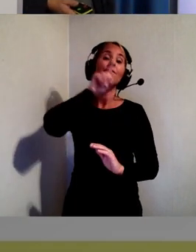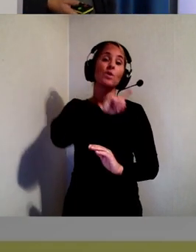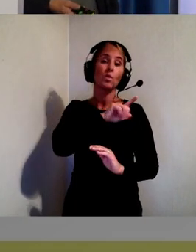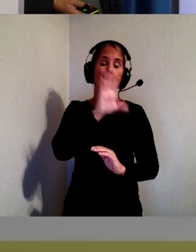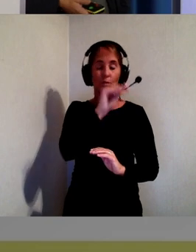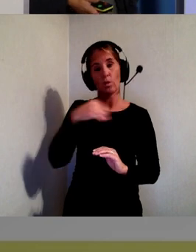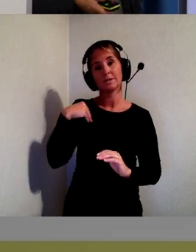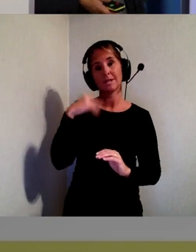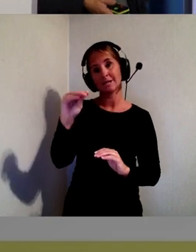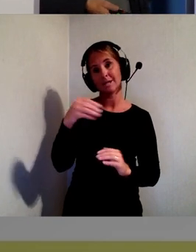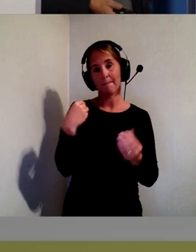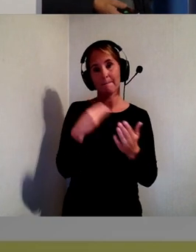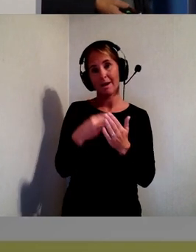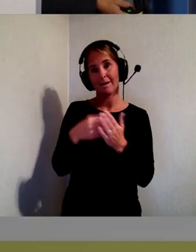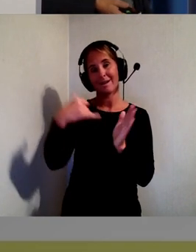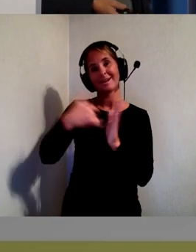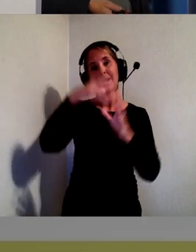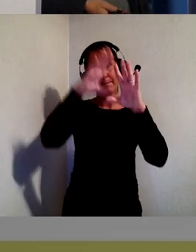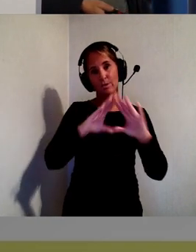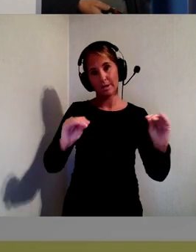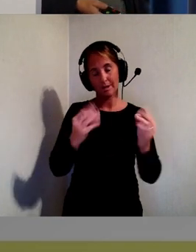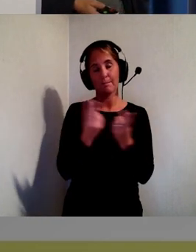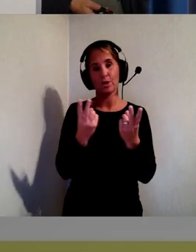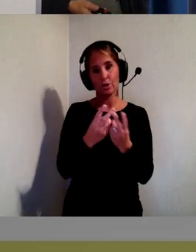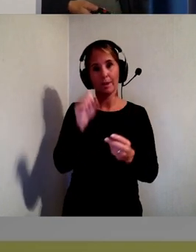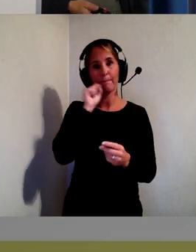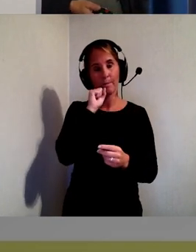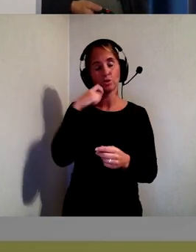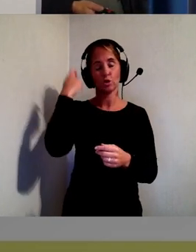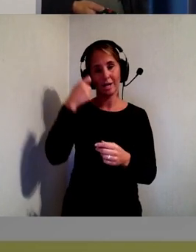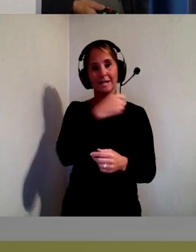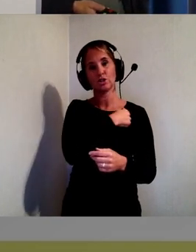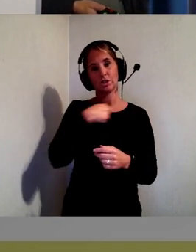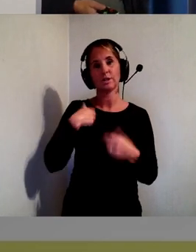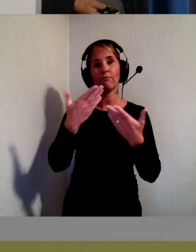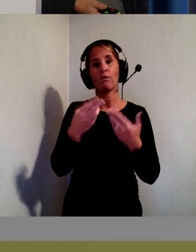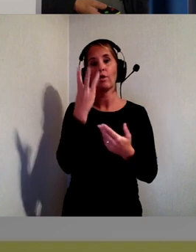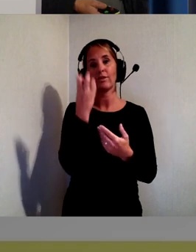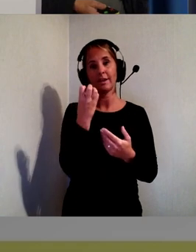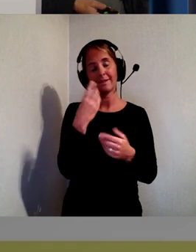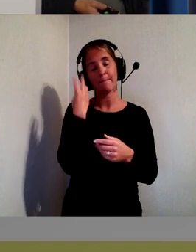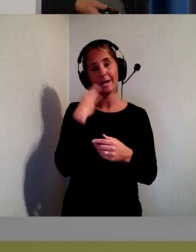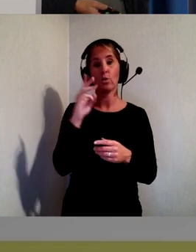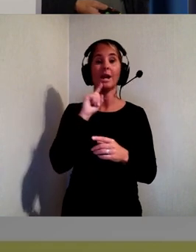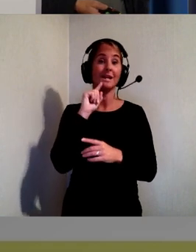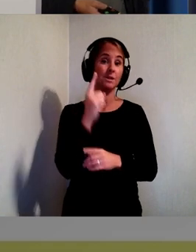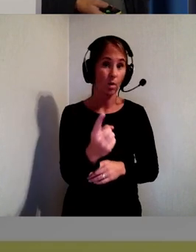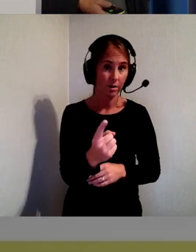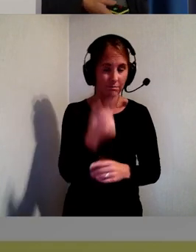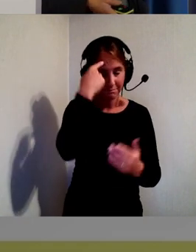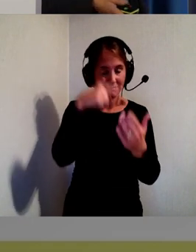medel i budget. Så att post- och telestyrelsen kommer att få nästan 30 miljoner redan nästa år för att börja jobba med det här.